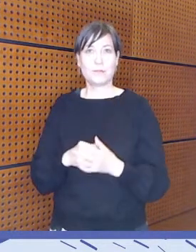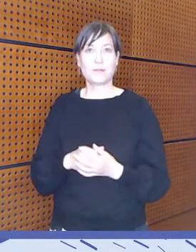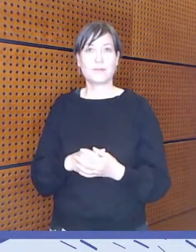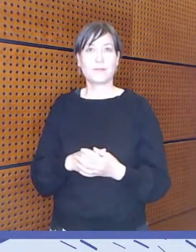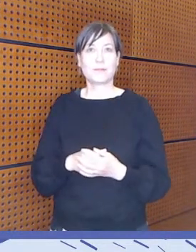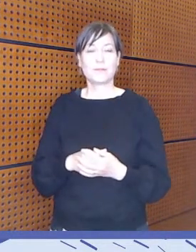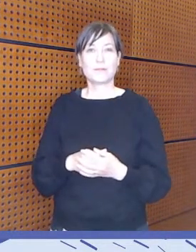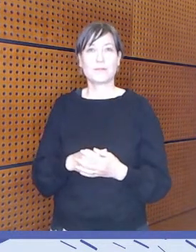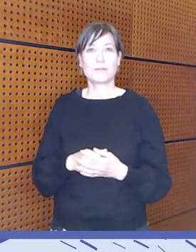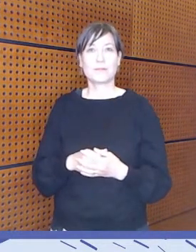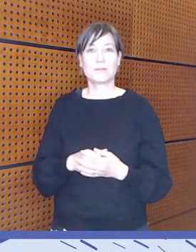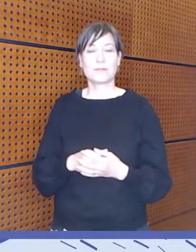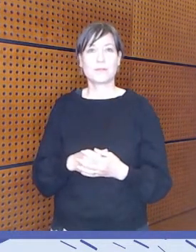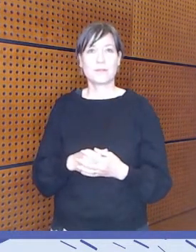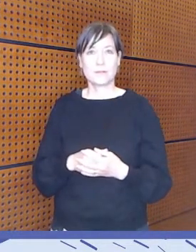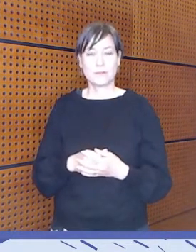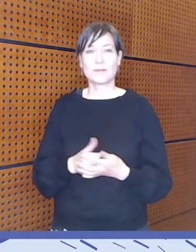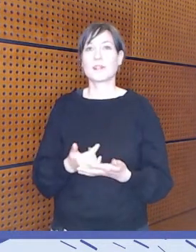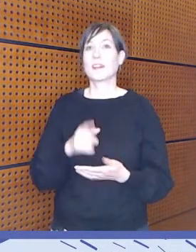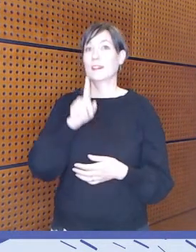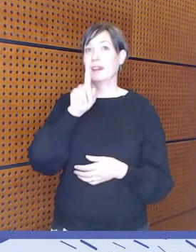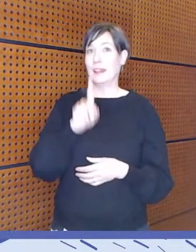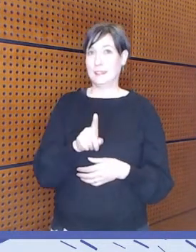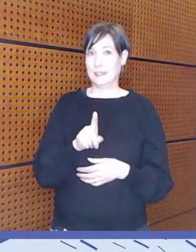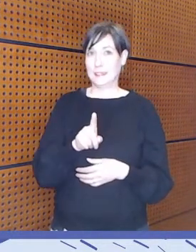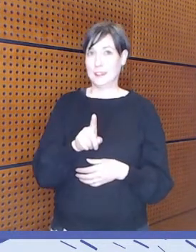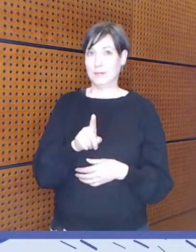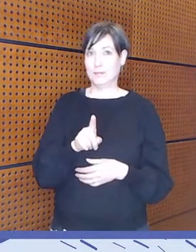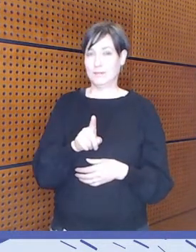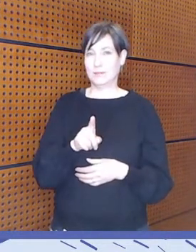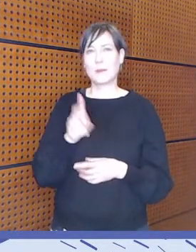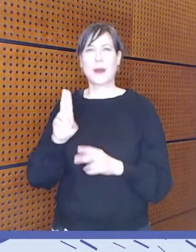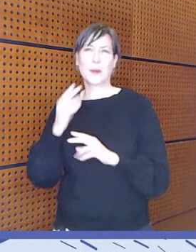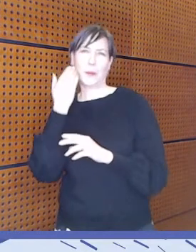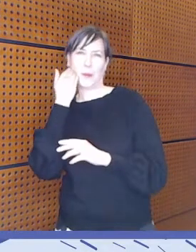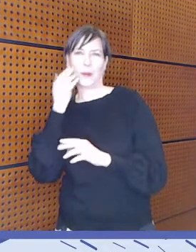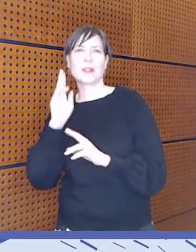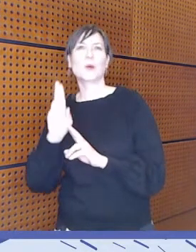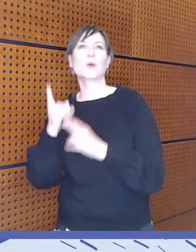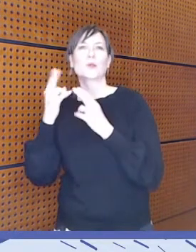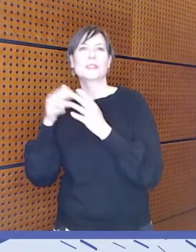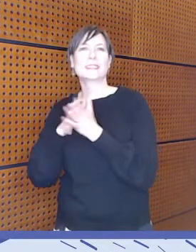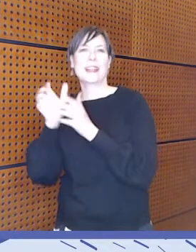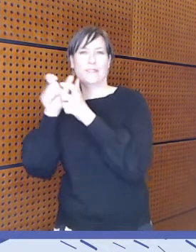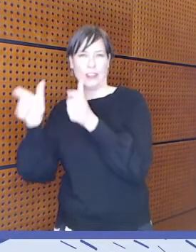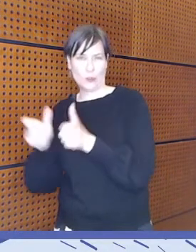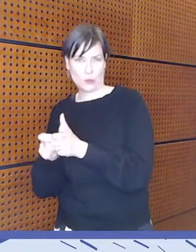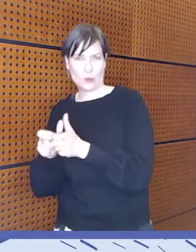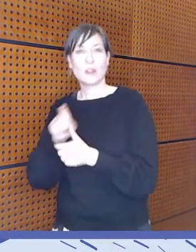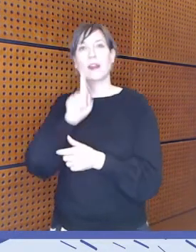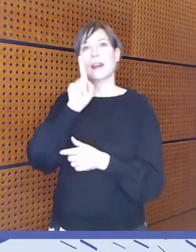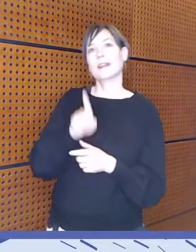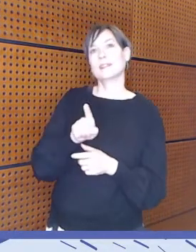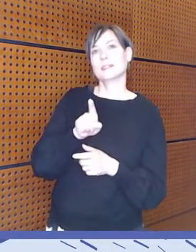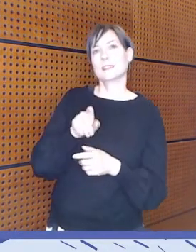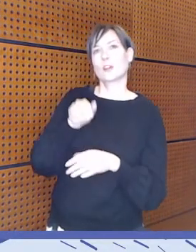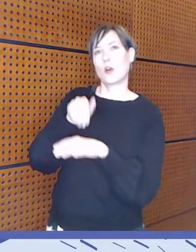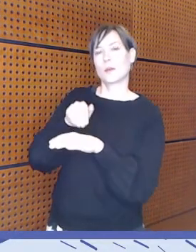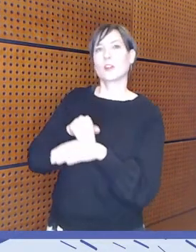Ja ensin tätä tuoretta selvitystä kommentoi Mari Pienimäki,